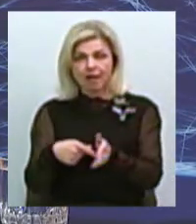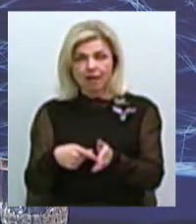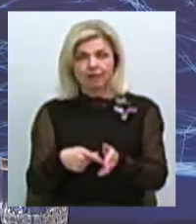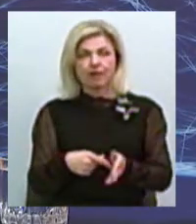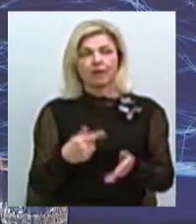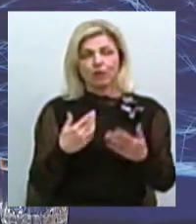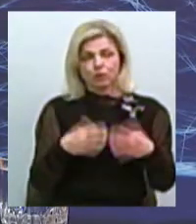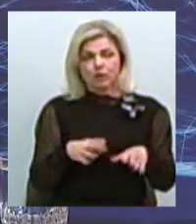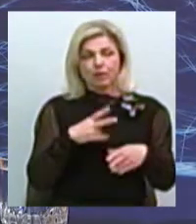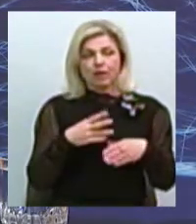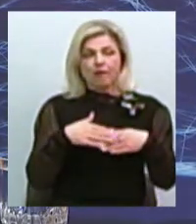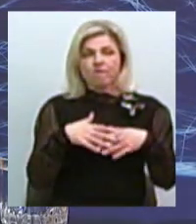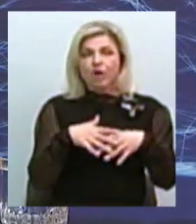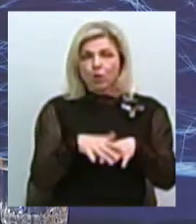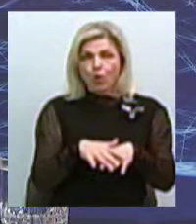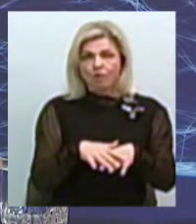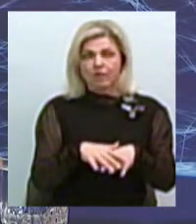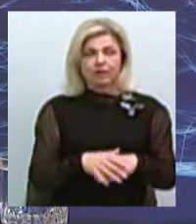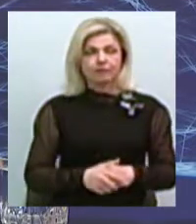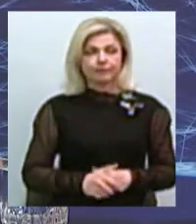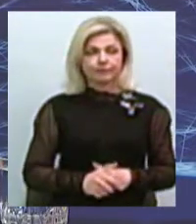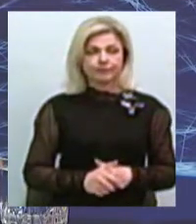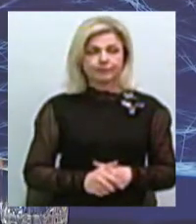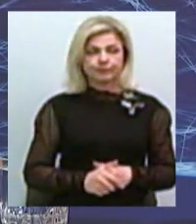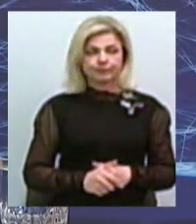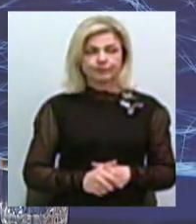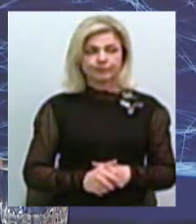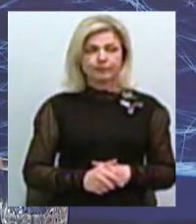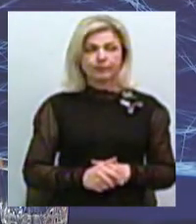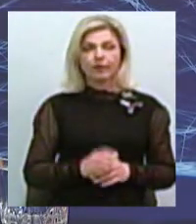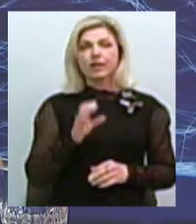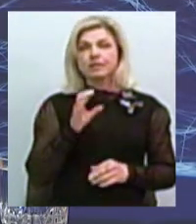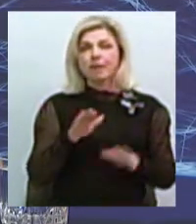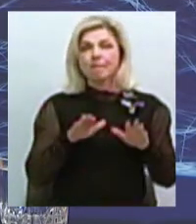вираховані з геологічної точки зору,